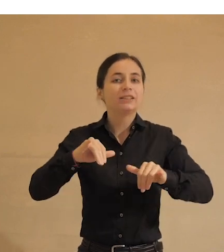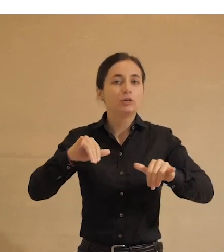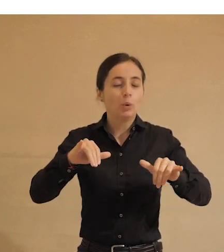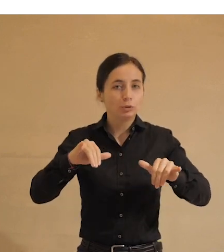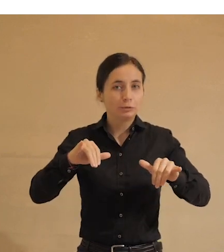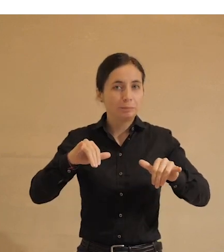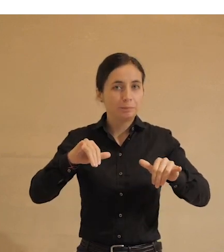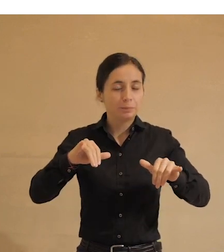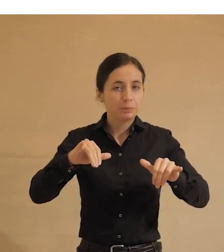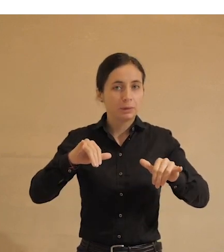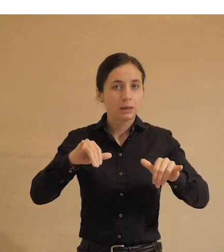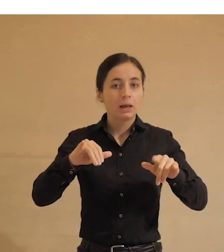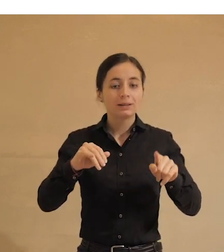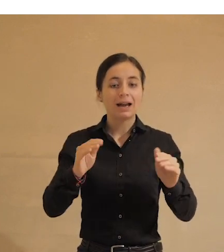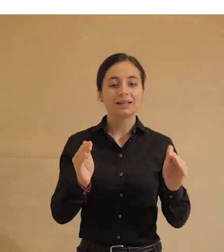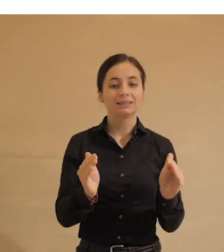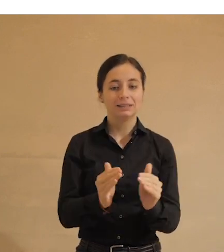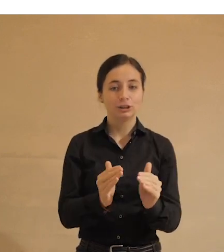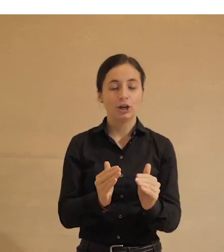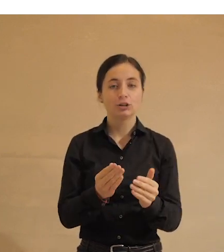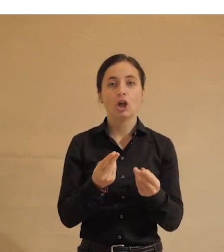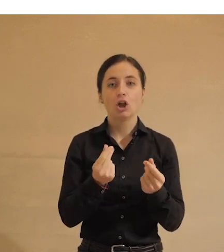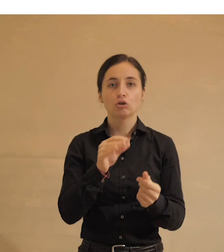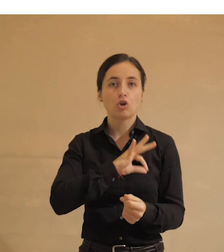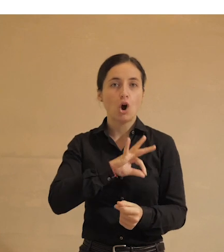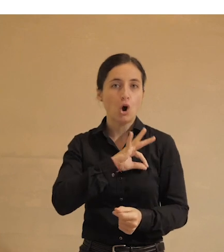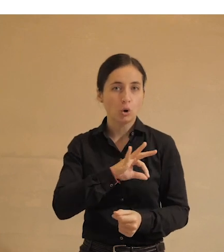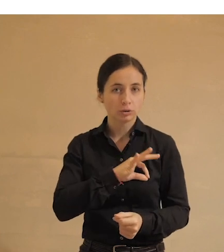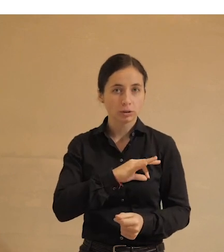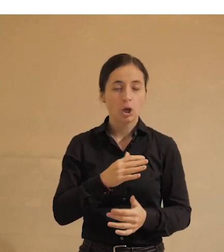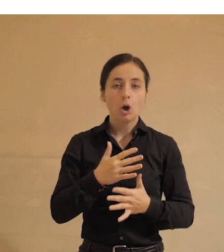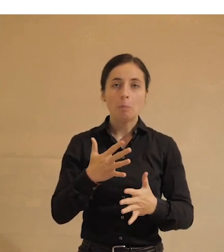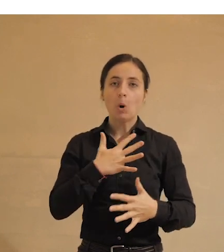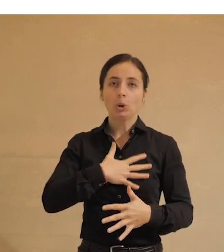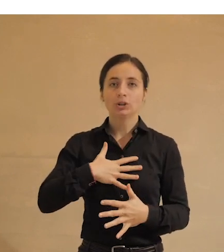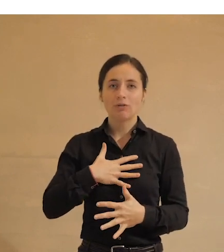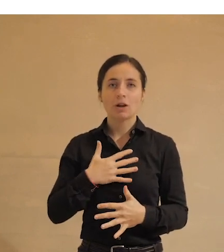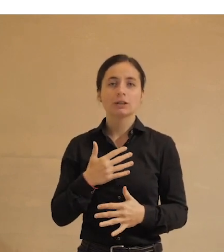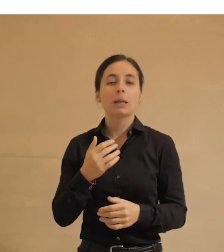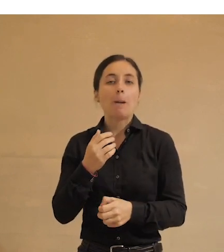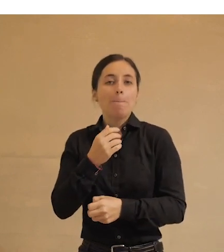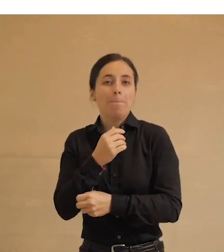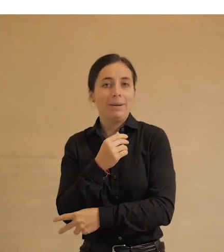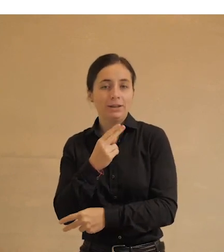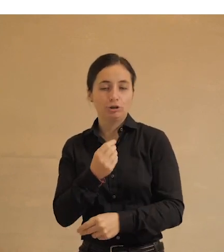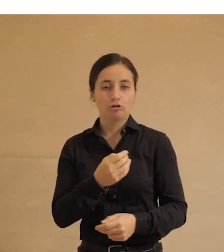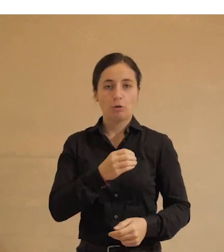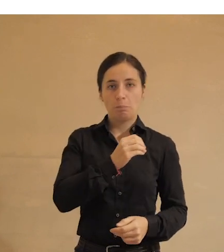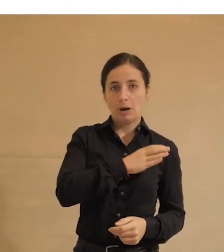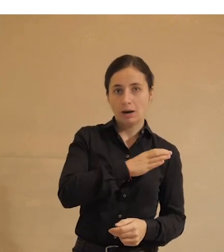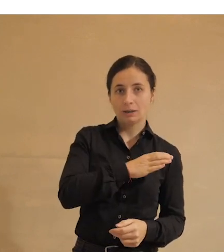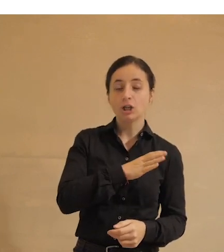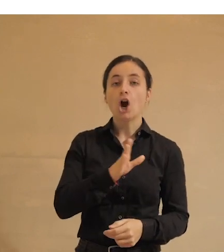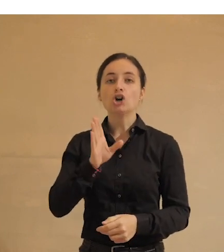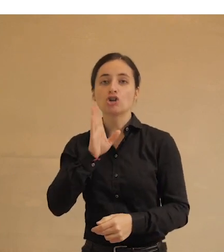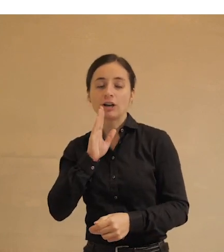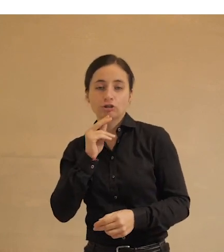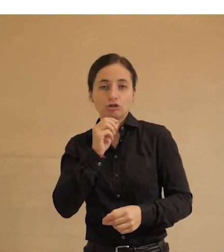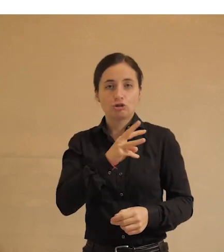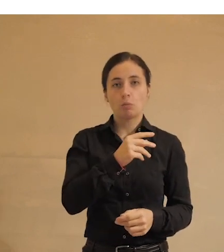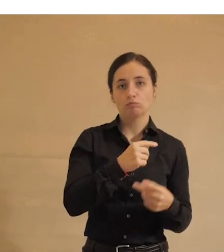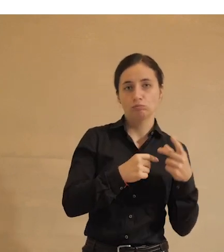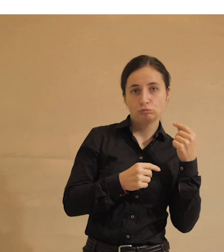по мере снижения доходов. Более тревожны бедные, чем богатые, женщины, чем мужчины,